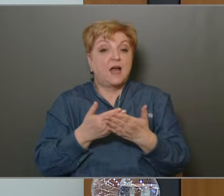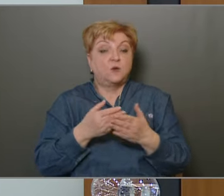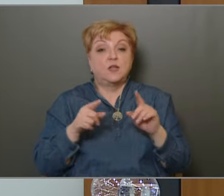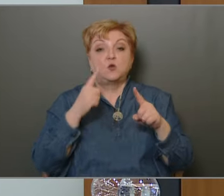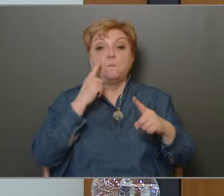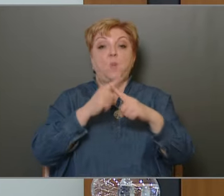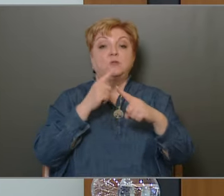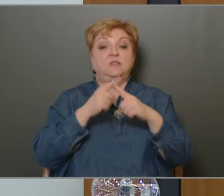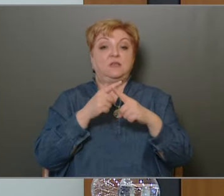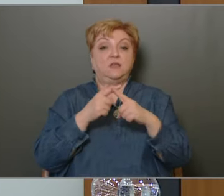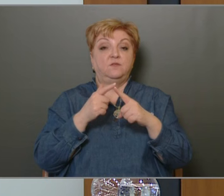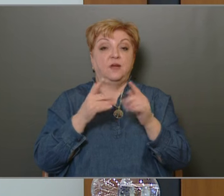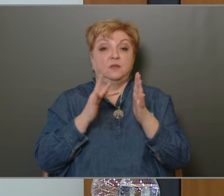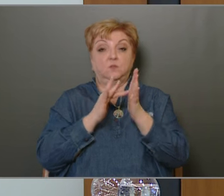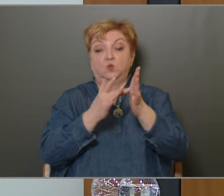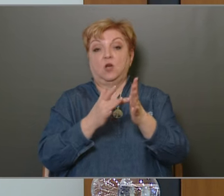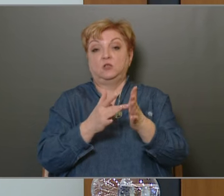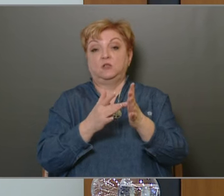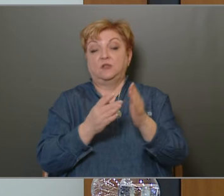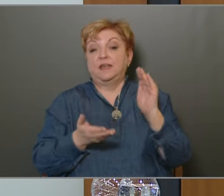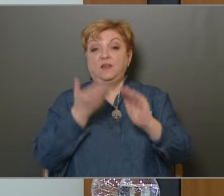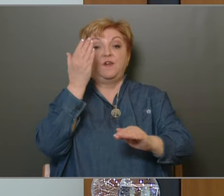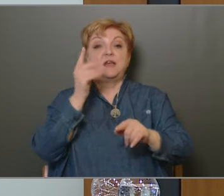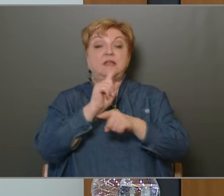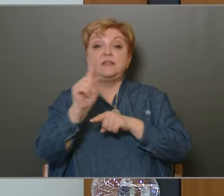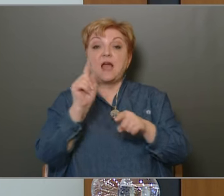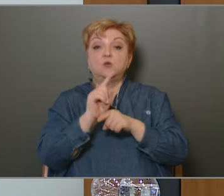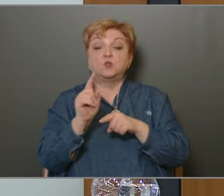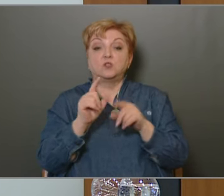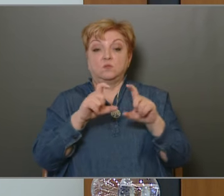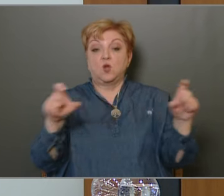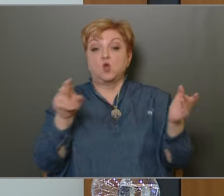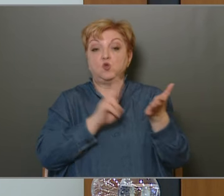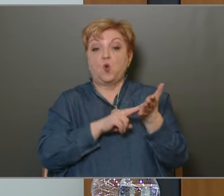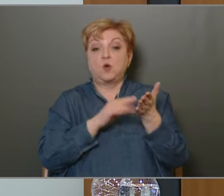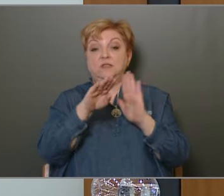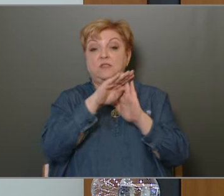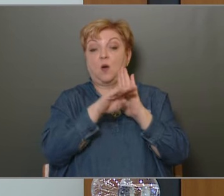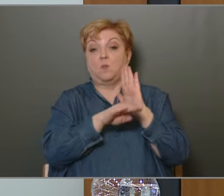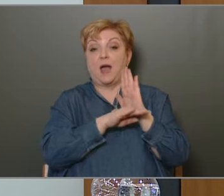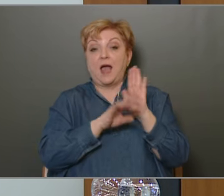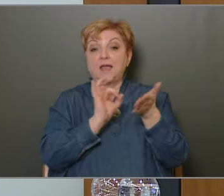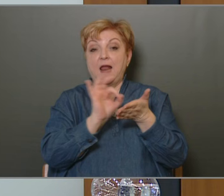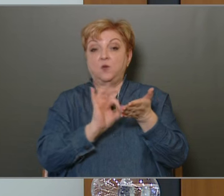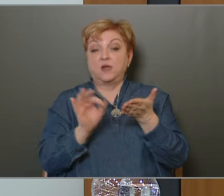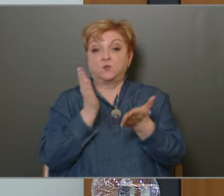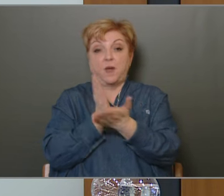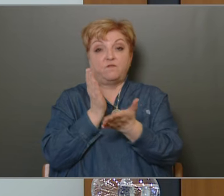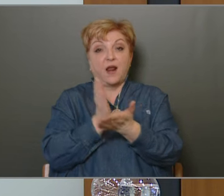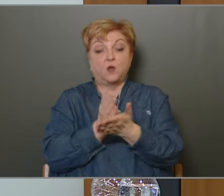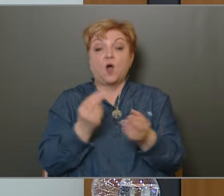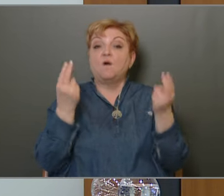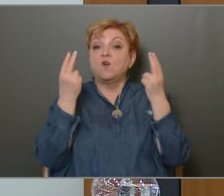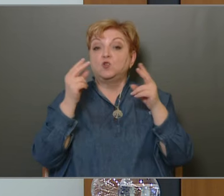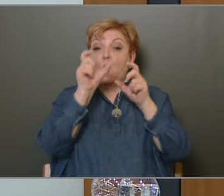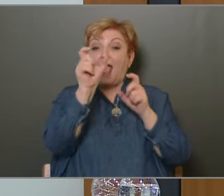összegezését mutatták. Kifejezett hiányosság, hogy a vonatkozó jogszabály előírásainak megfelelően a